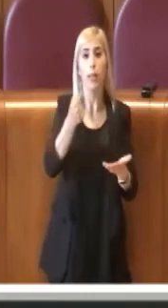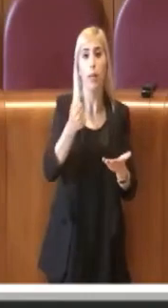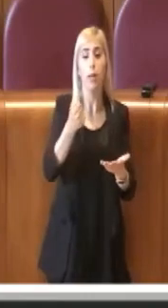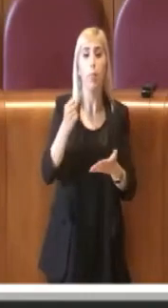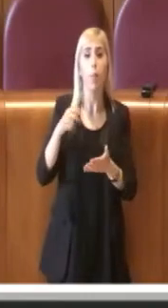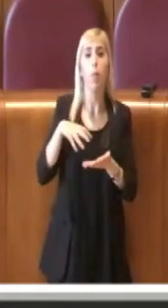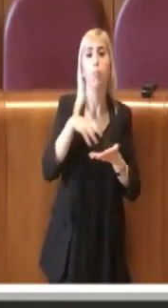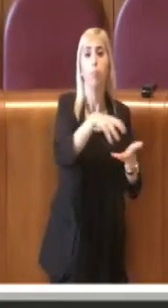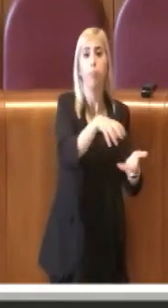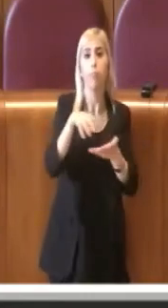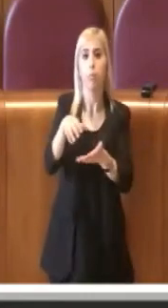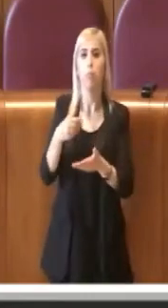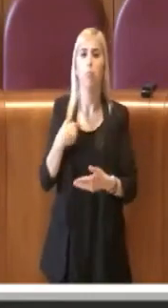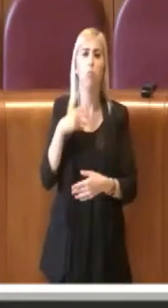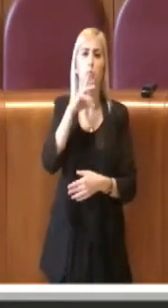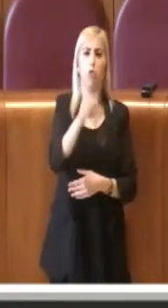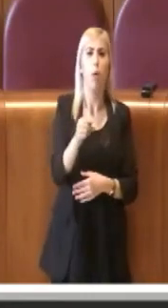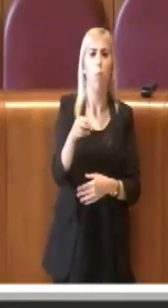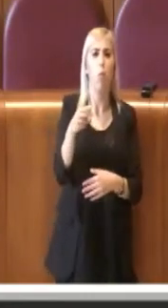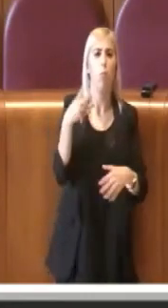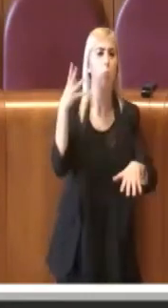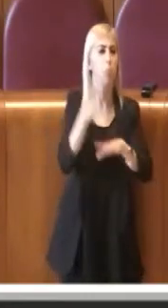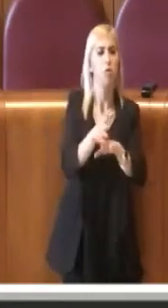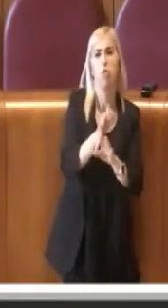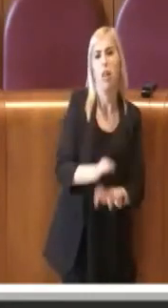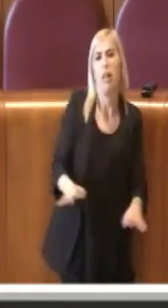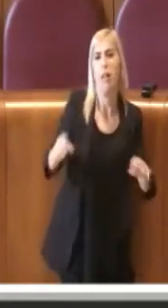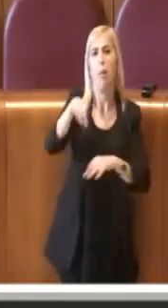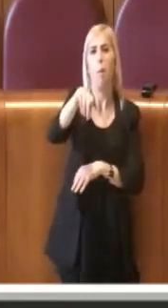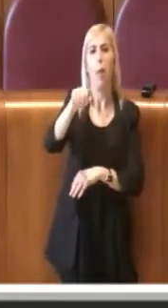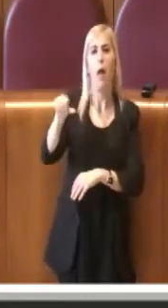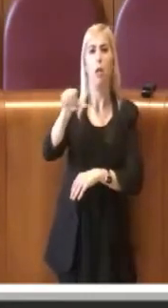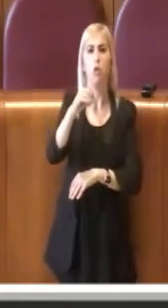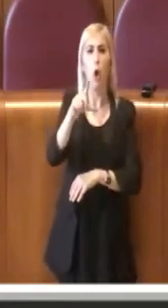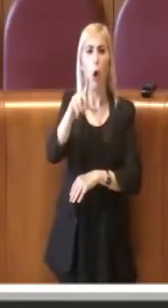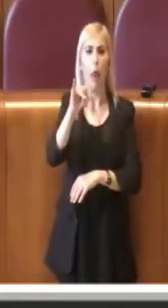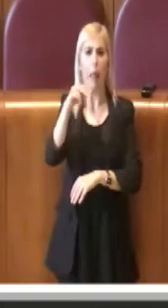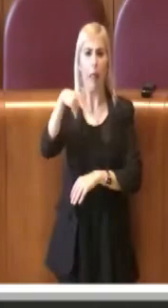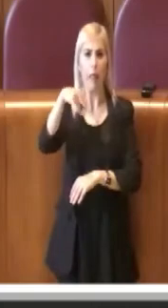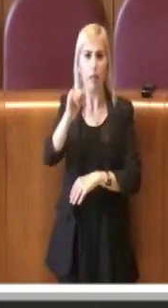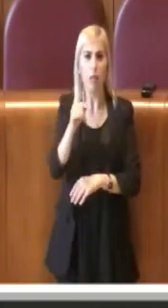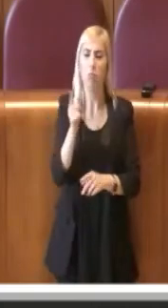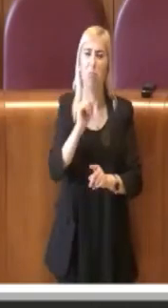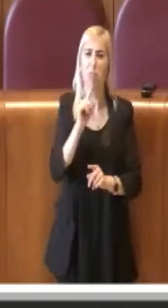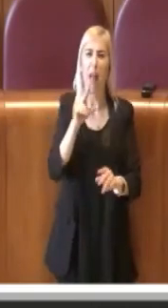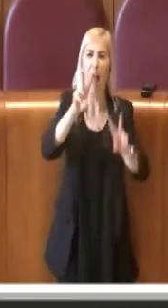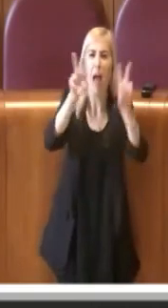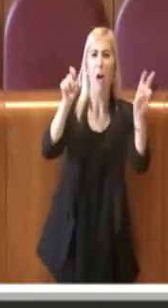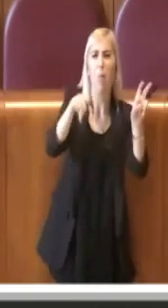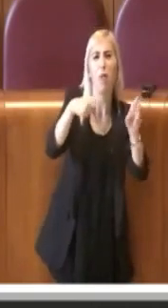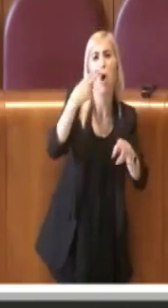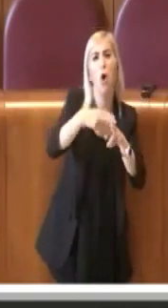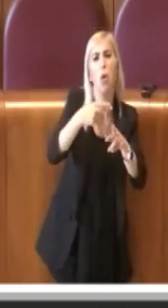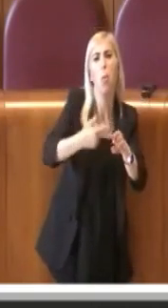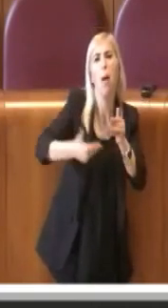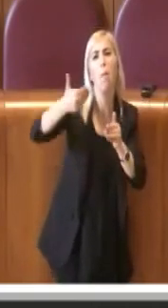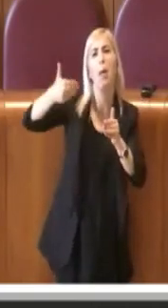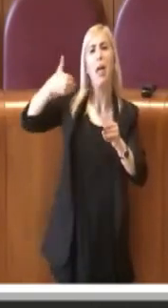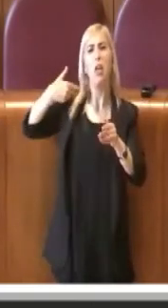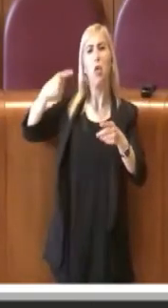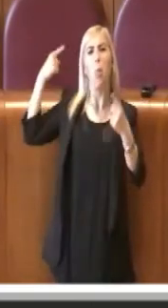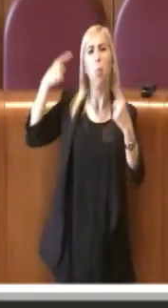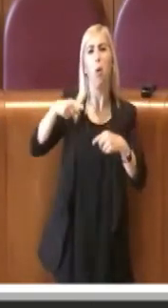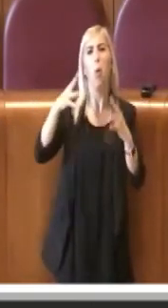scomodiamo Pasolini, perché Pasolini non c'entra assolutamente nulla, non si sta parlando della Roma di quei tempi, ma